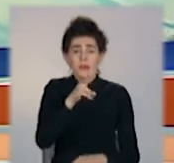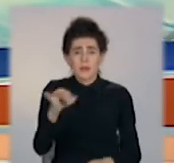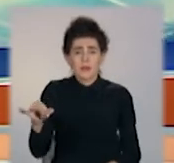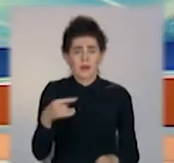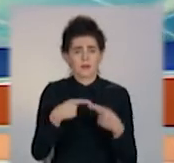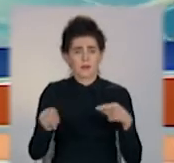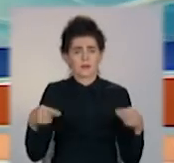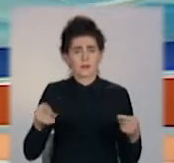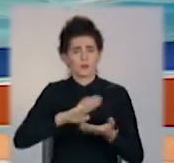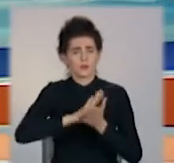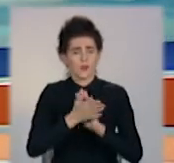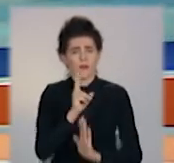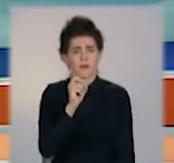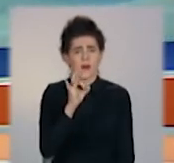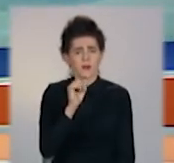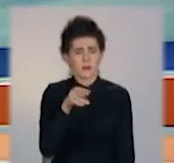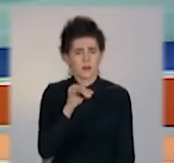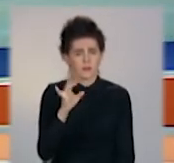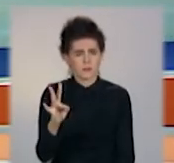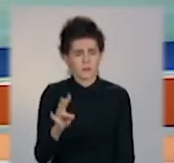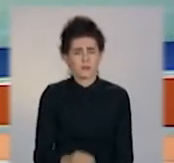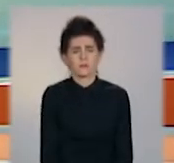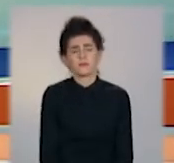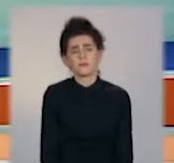вимог на «Донбасі», бачили мої колеги.